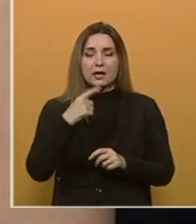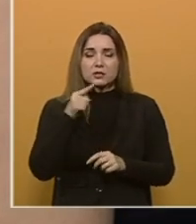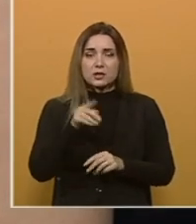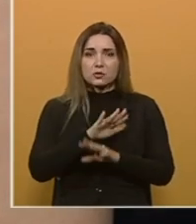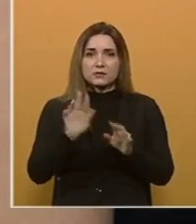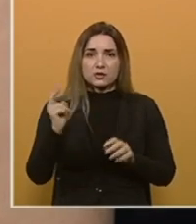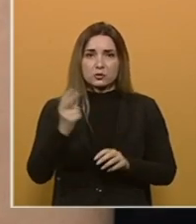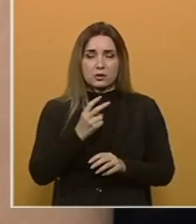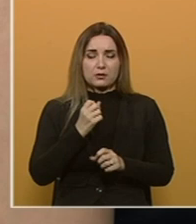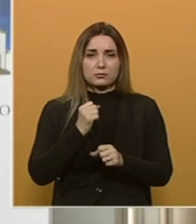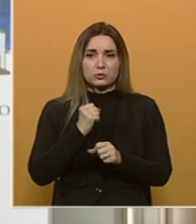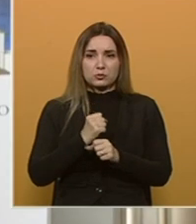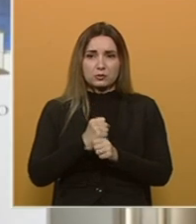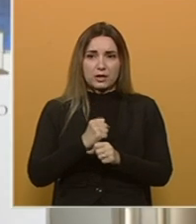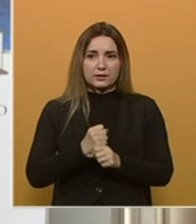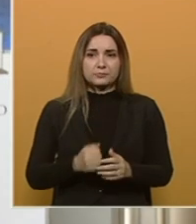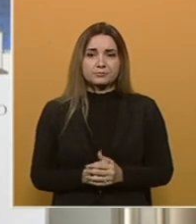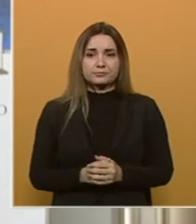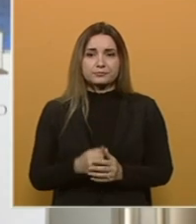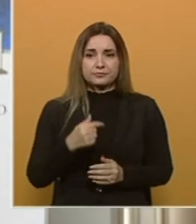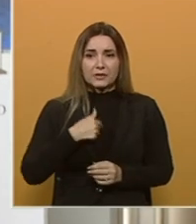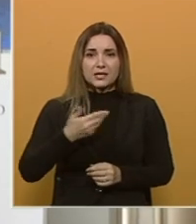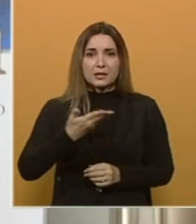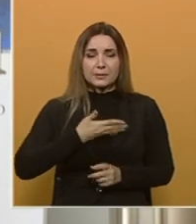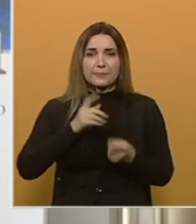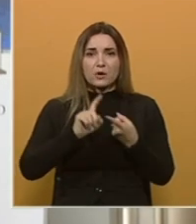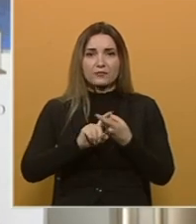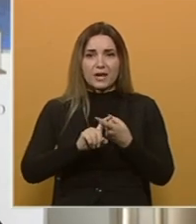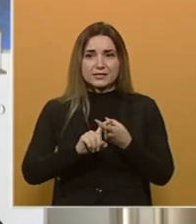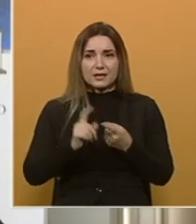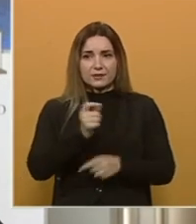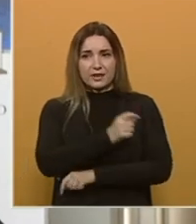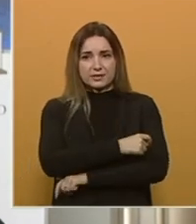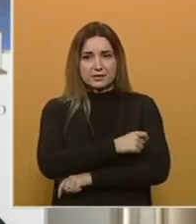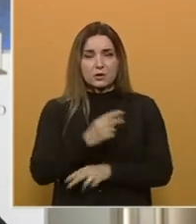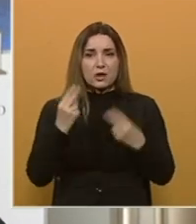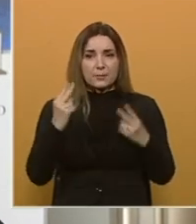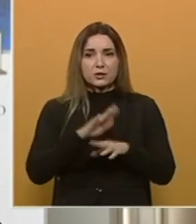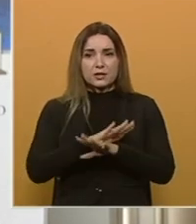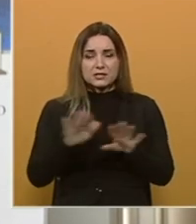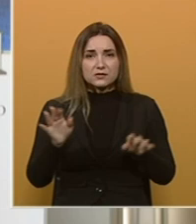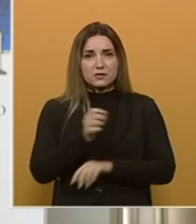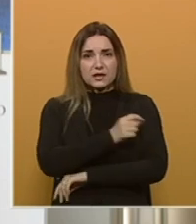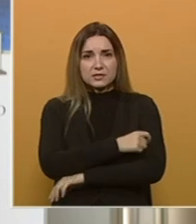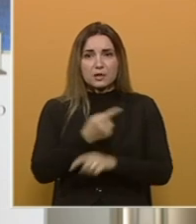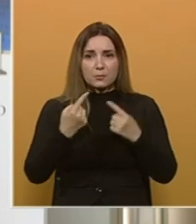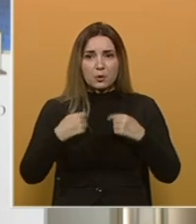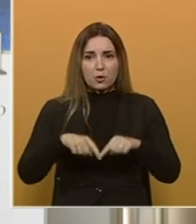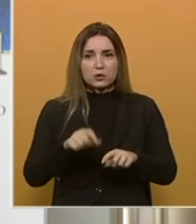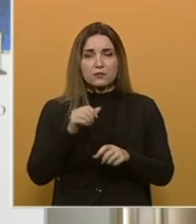jer je u interesu svih. Ja sam primio Pfizer vakcinu. Mislim da je bitno da se svi vakcinišemo, pogotovo